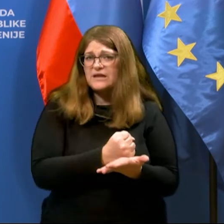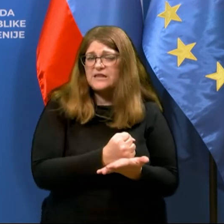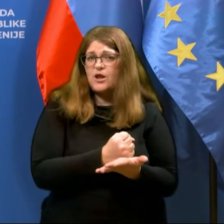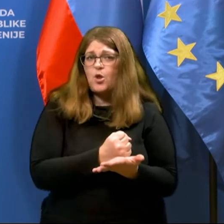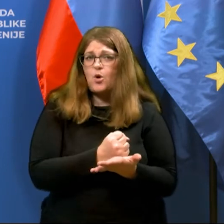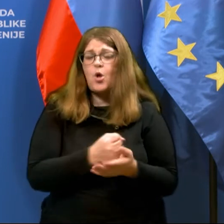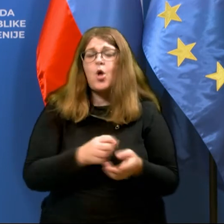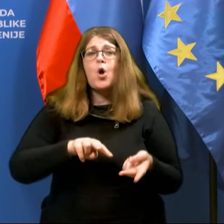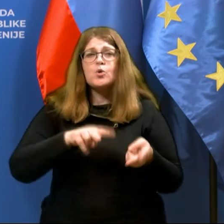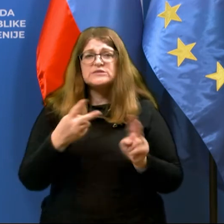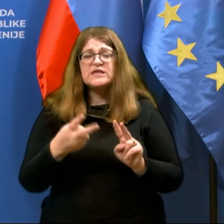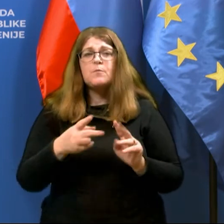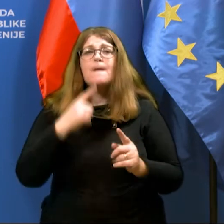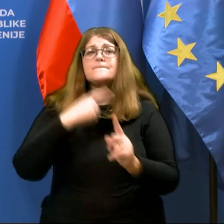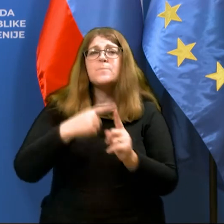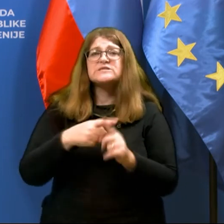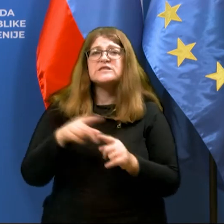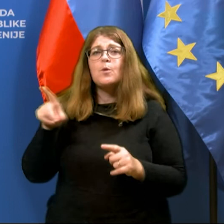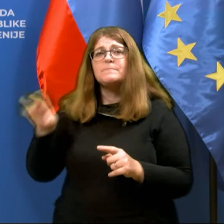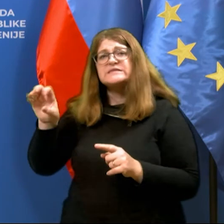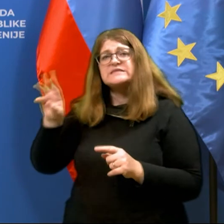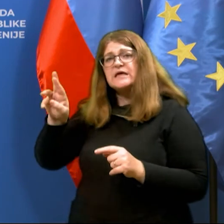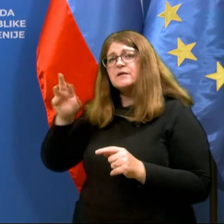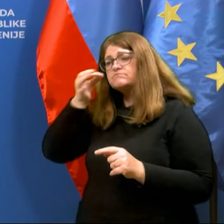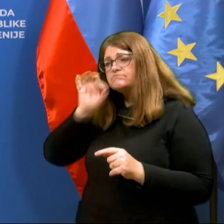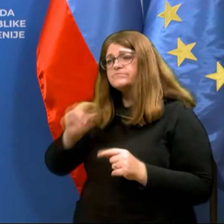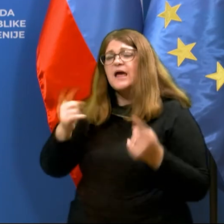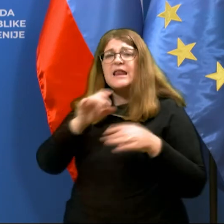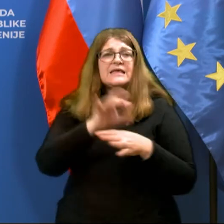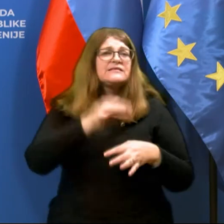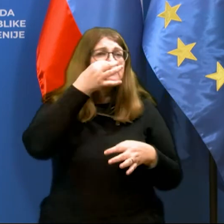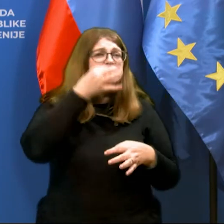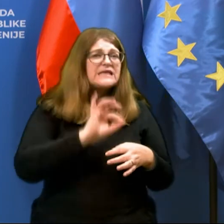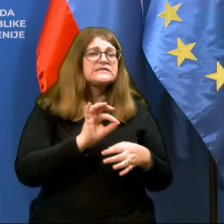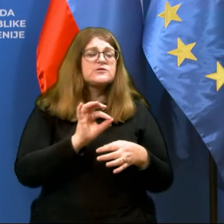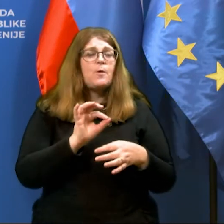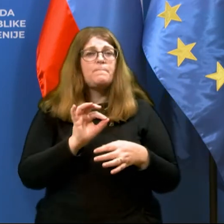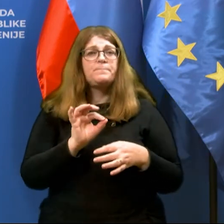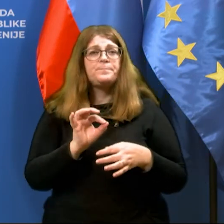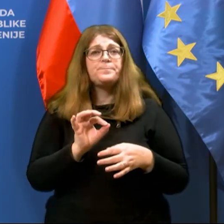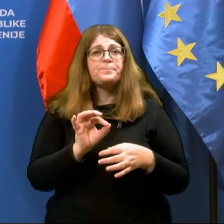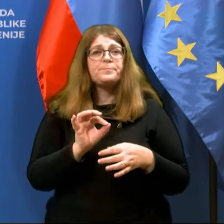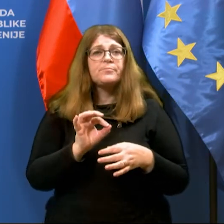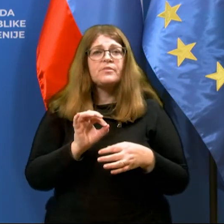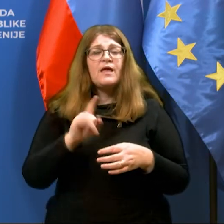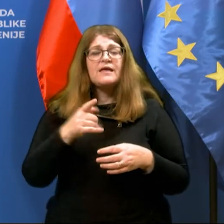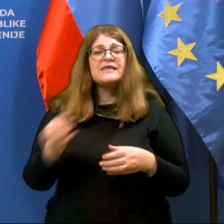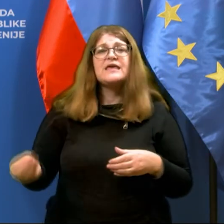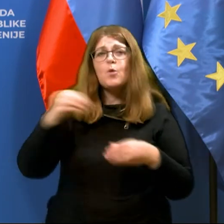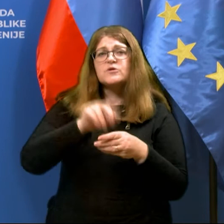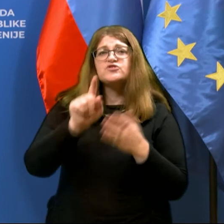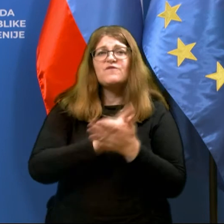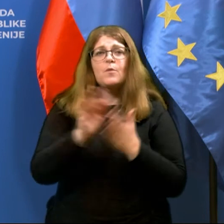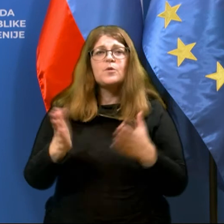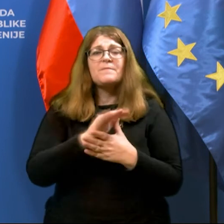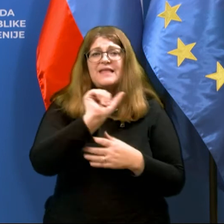pozitivnim PCR testom ali hitrim testom, ki je umeščen v obdobje med